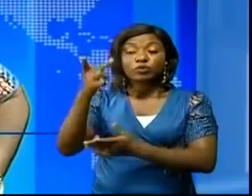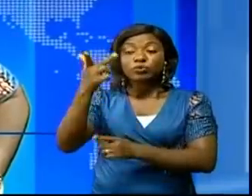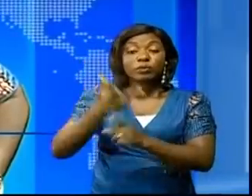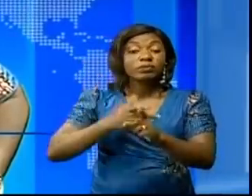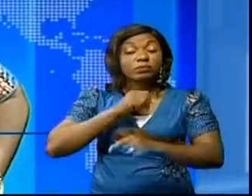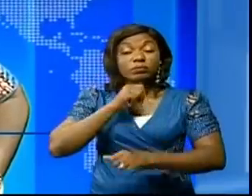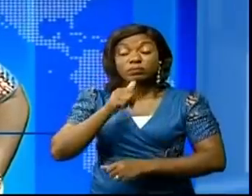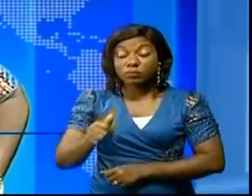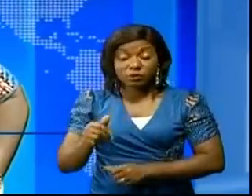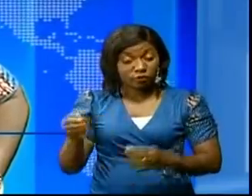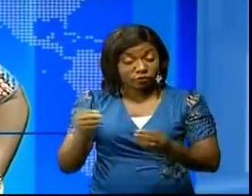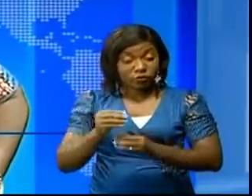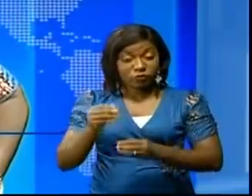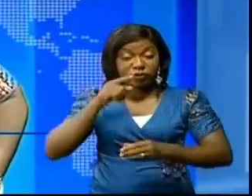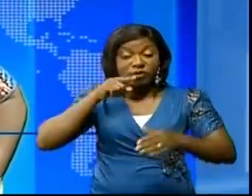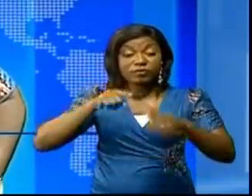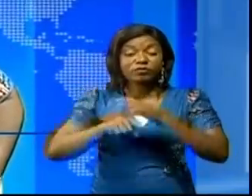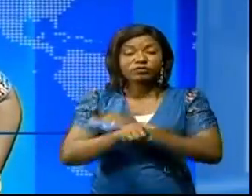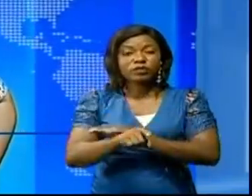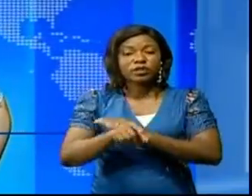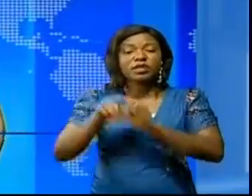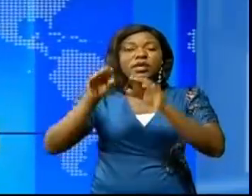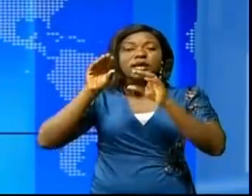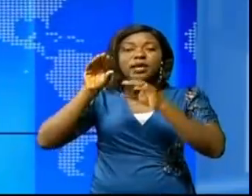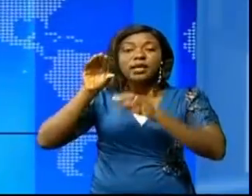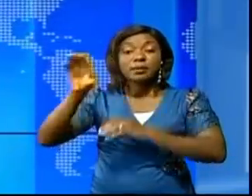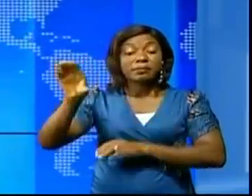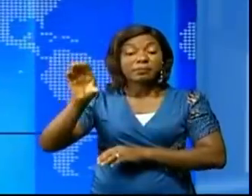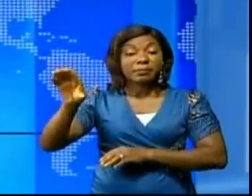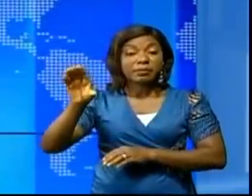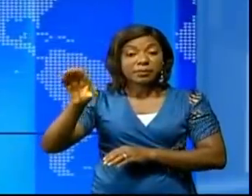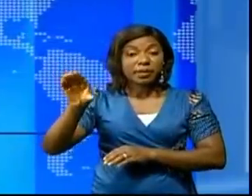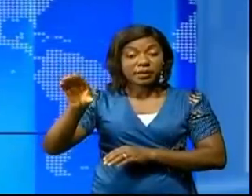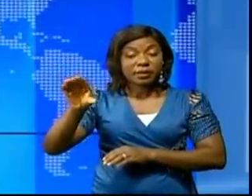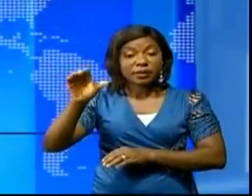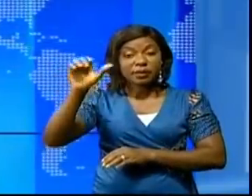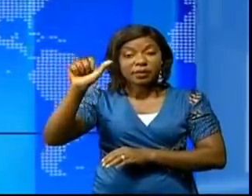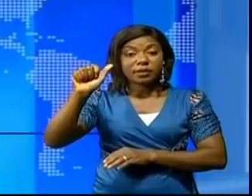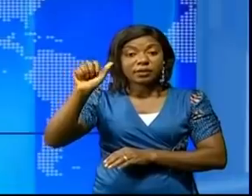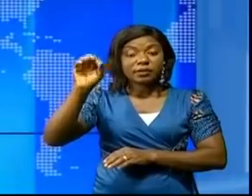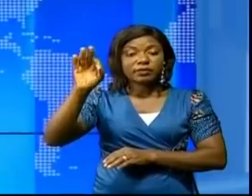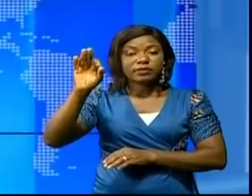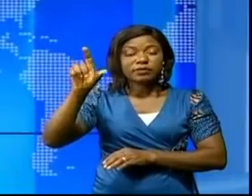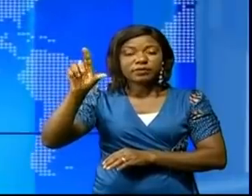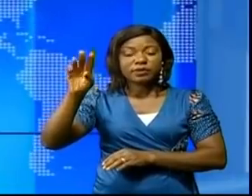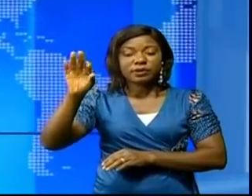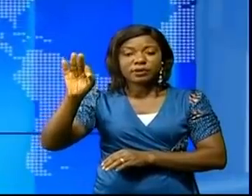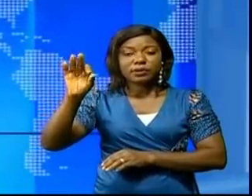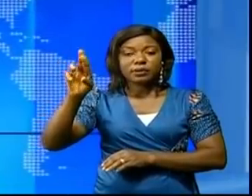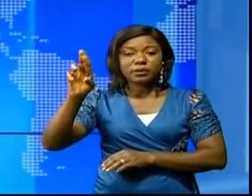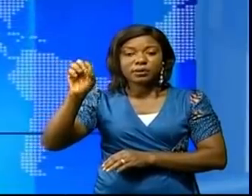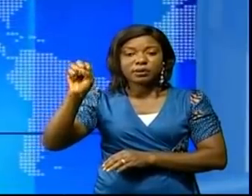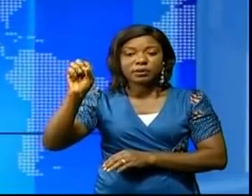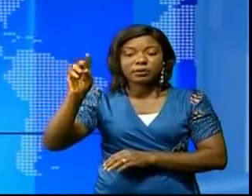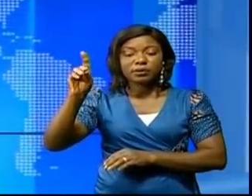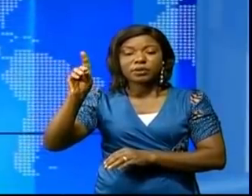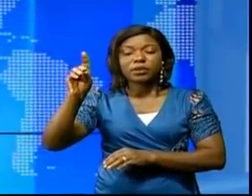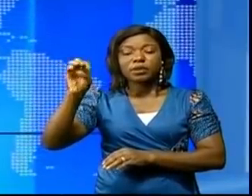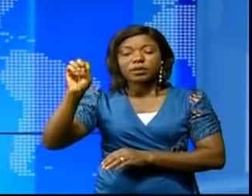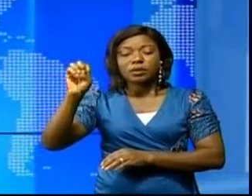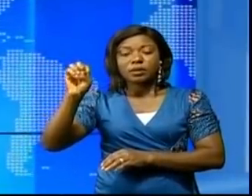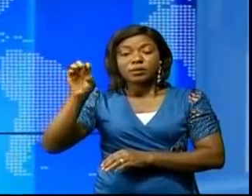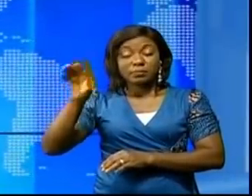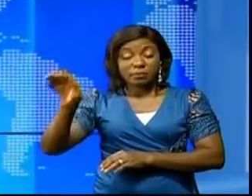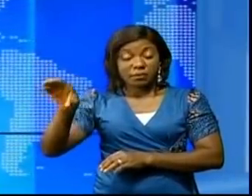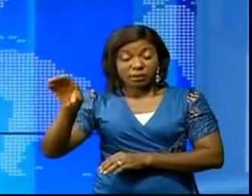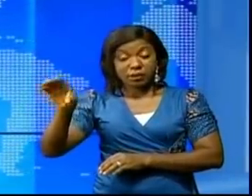accusent Afriland Bank, qui est leur banque payeuse, d'être l'auteur de ces blocages. Elles appellent à l'intervention de